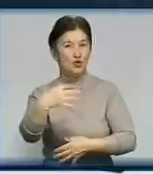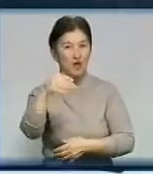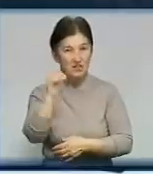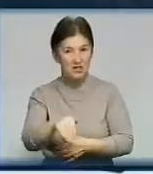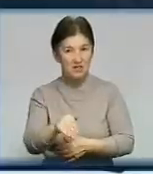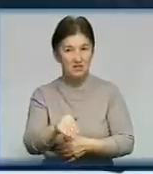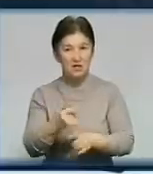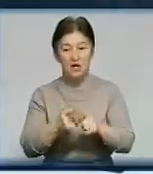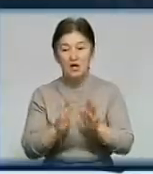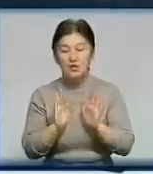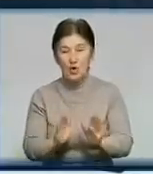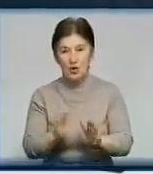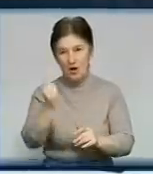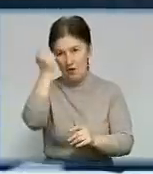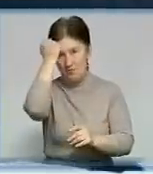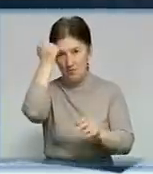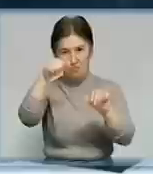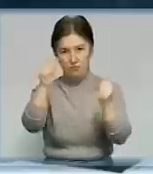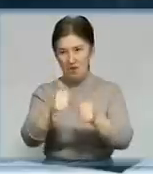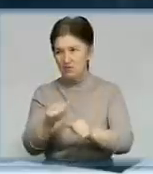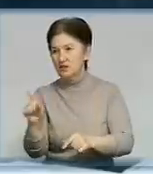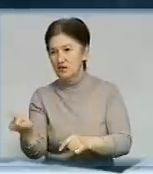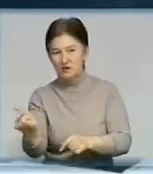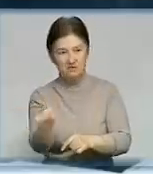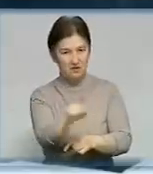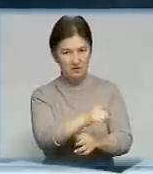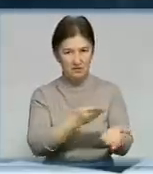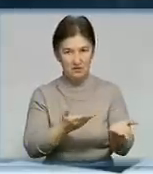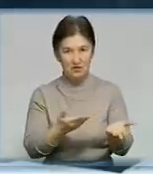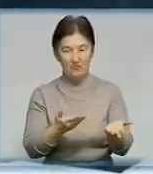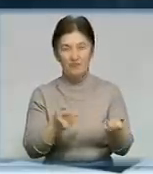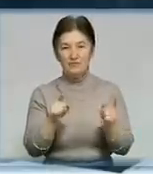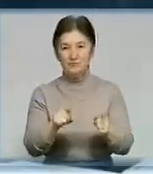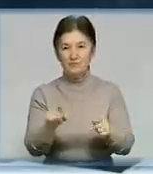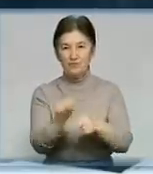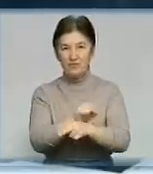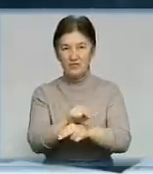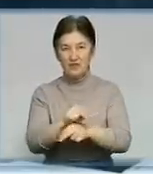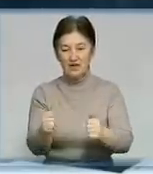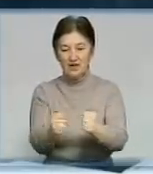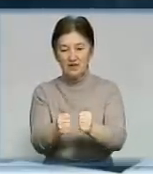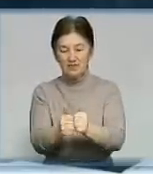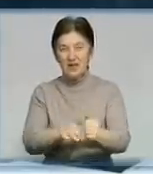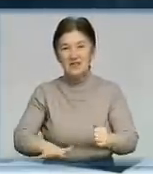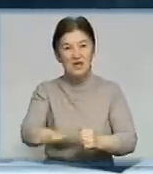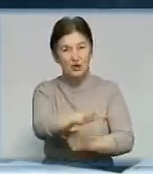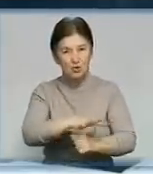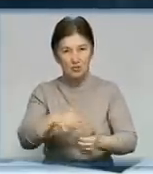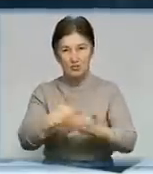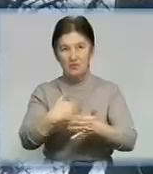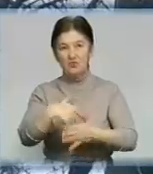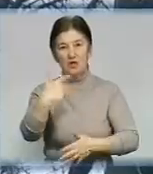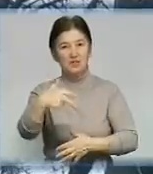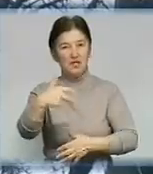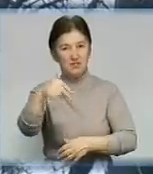гривень. Це самих пам'ятників з культурних груп. Ремонт благоустрій прилеглої території – близько 30 тисяч